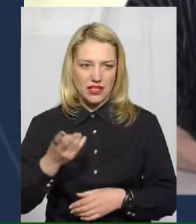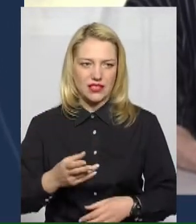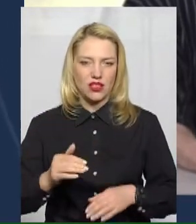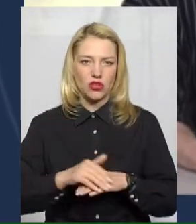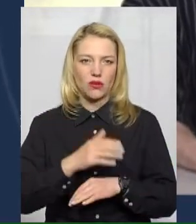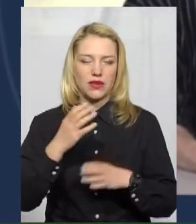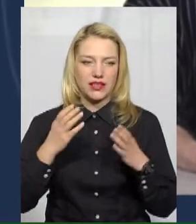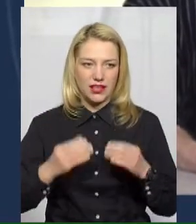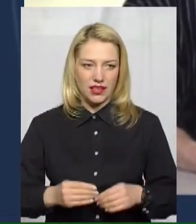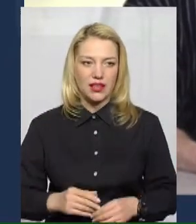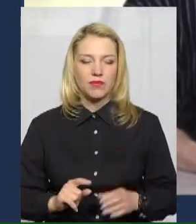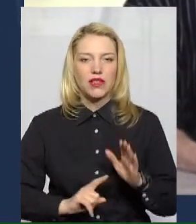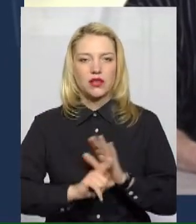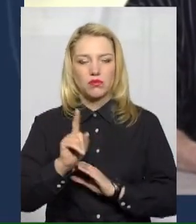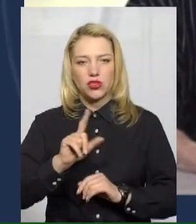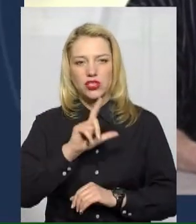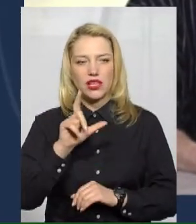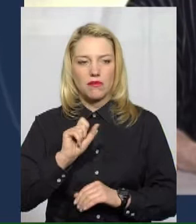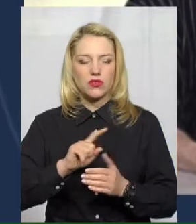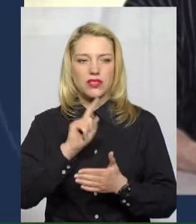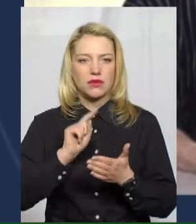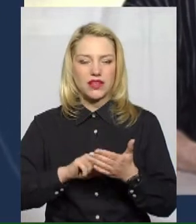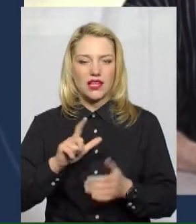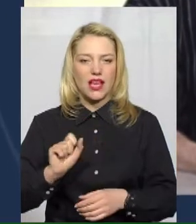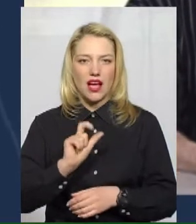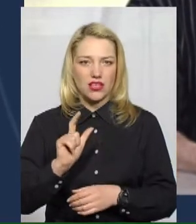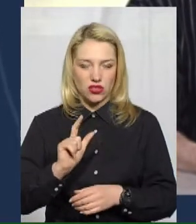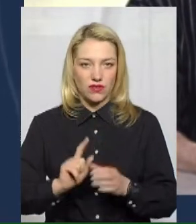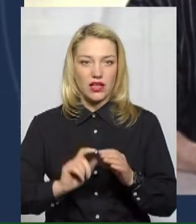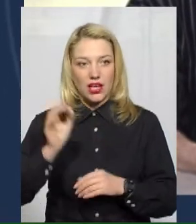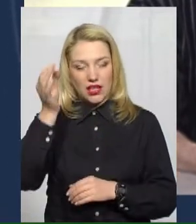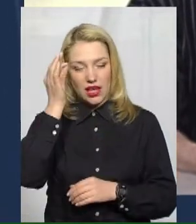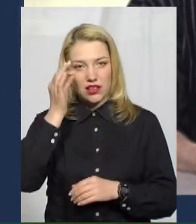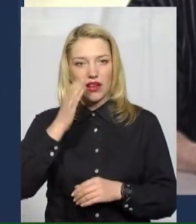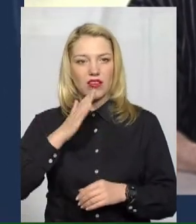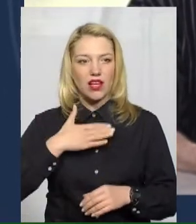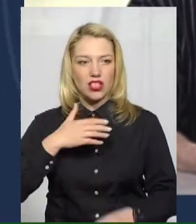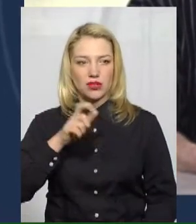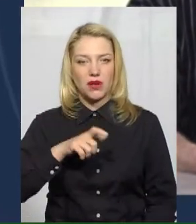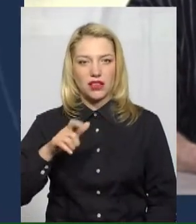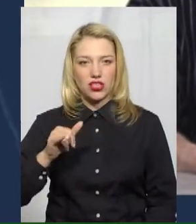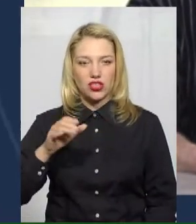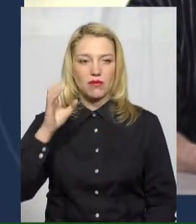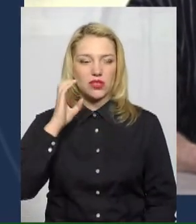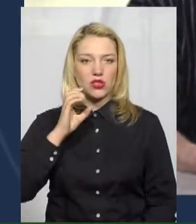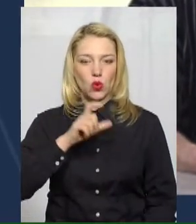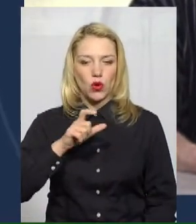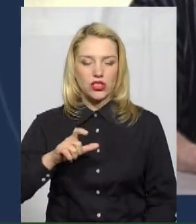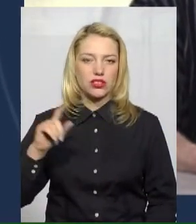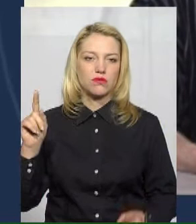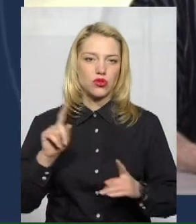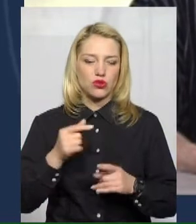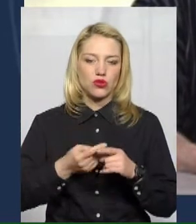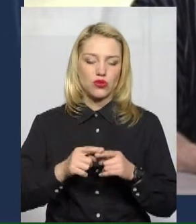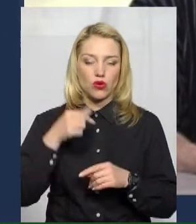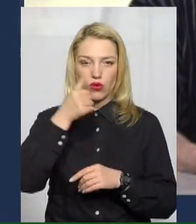І почнемо із питань газових. Нагадаю нашим глядачам і слухачам, що з цього року платимо окремо за газ